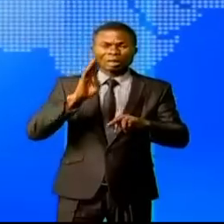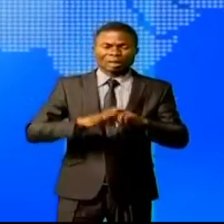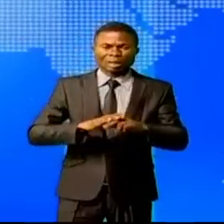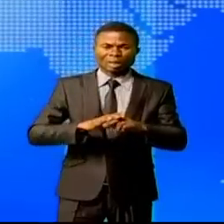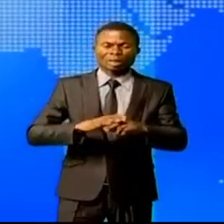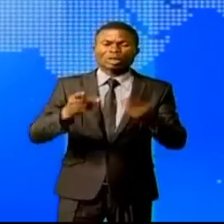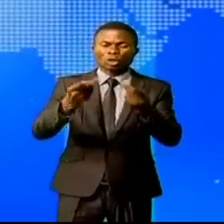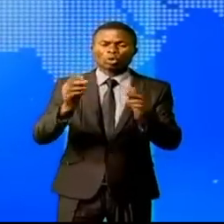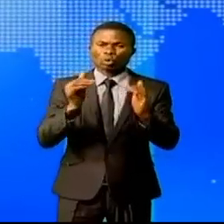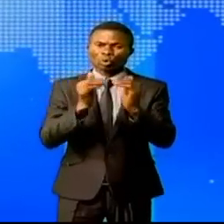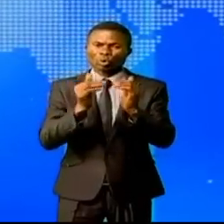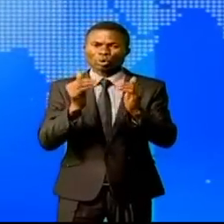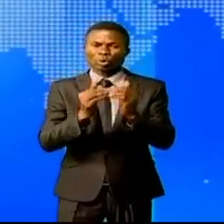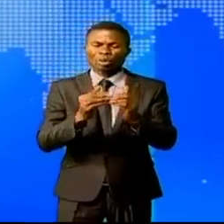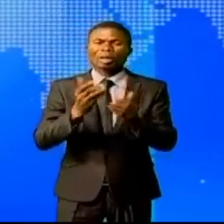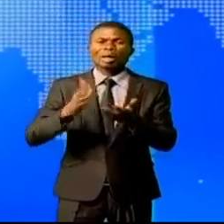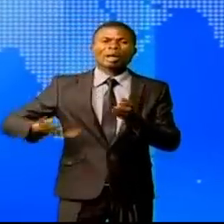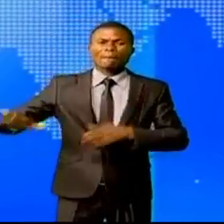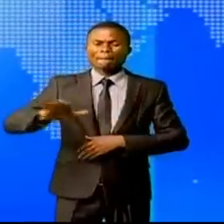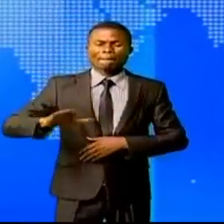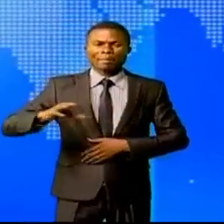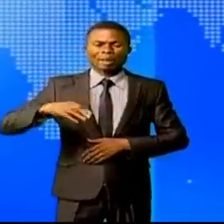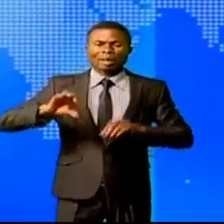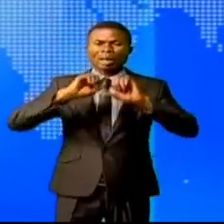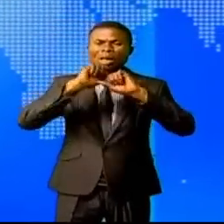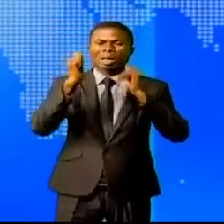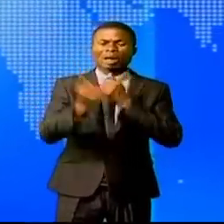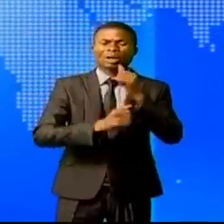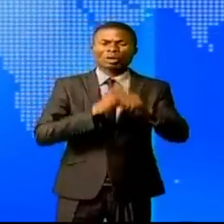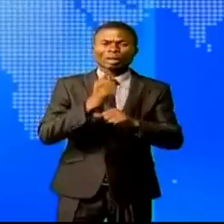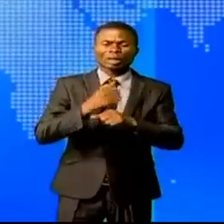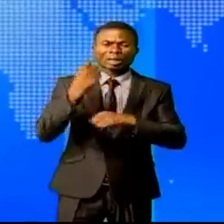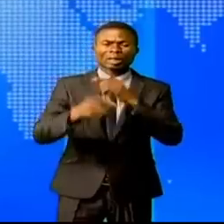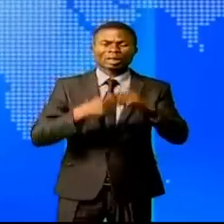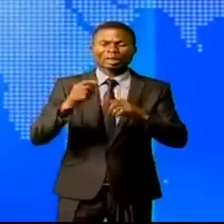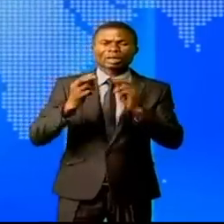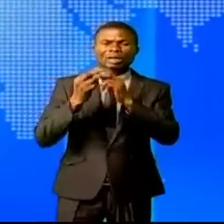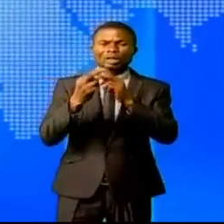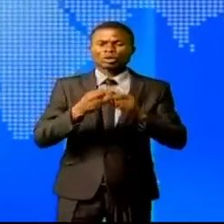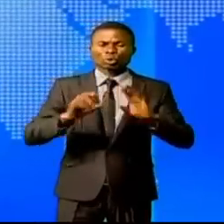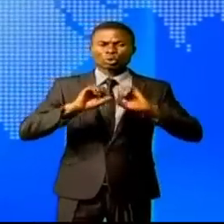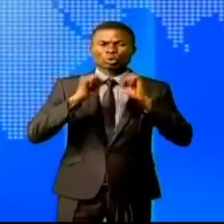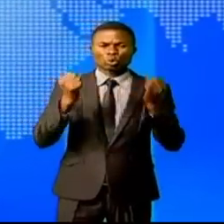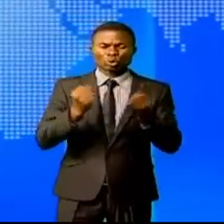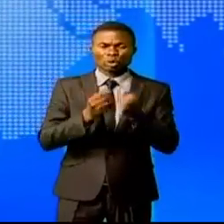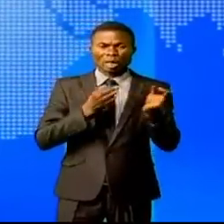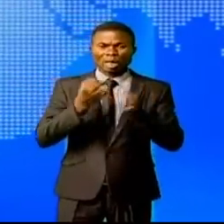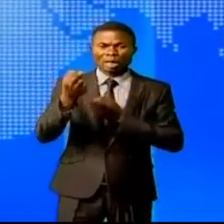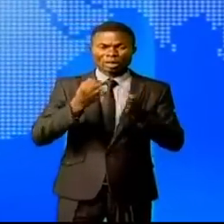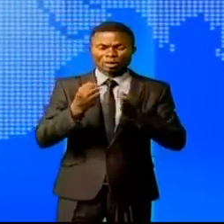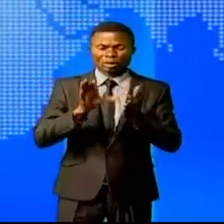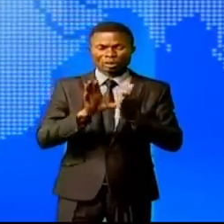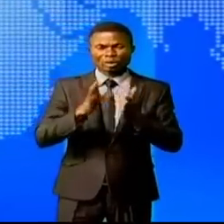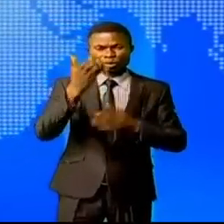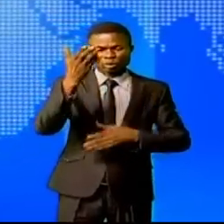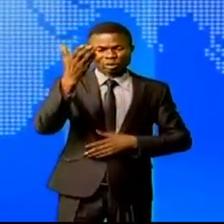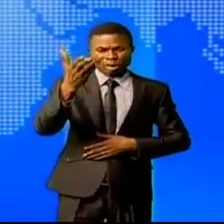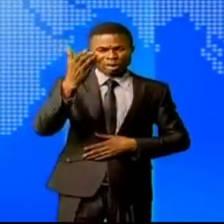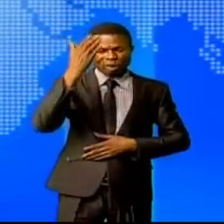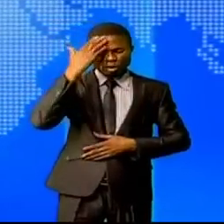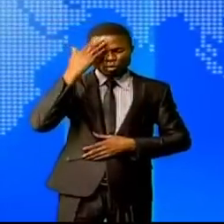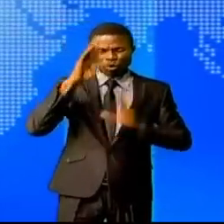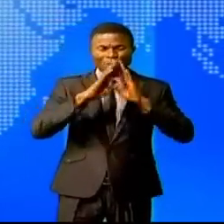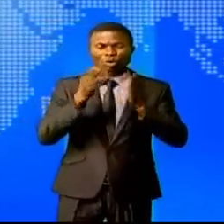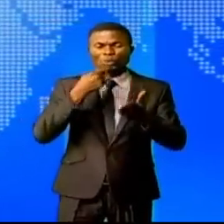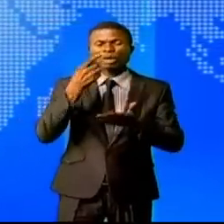légal au niveau des États membres de l'Association internationale de la sécurité sociale. Explication Joseph-Oscar Malkaïch, tonton